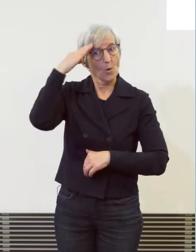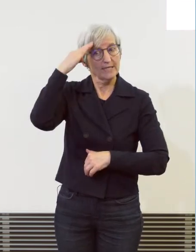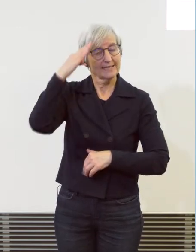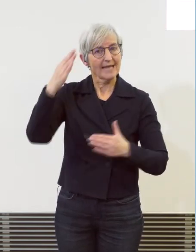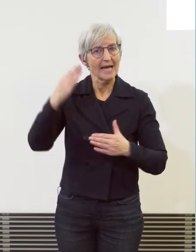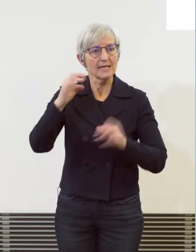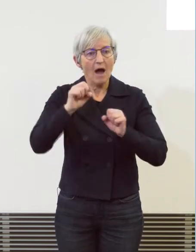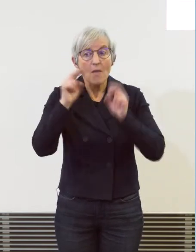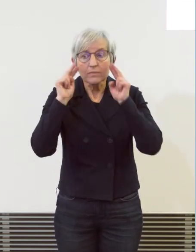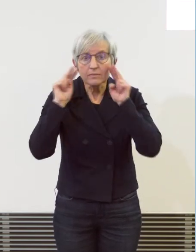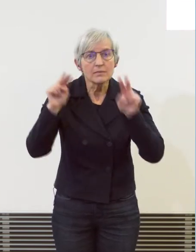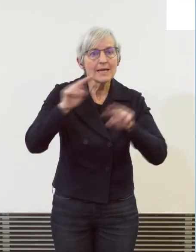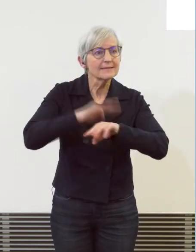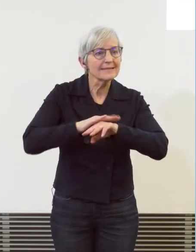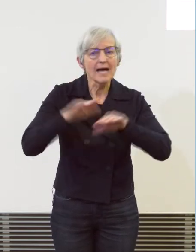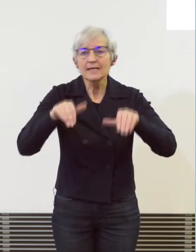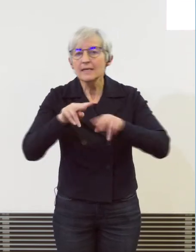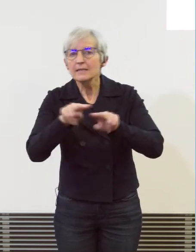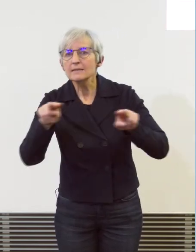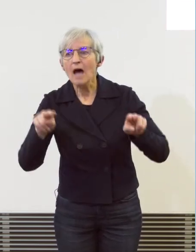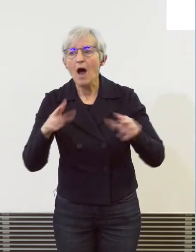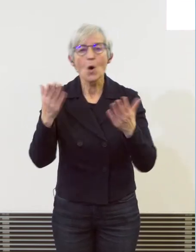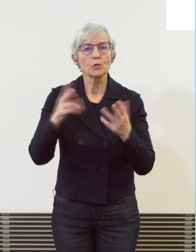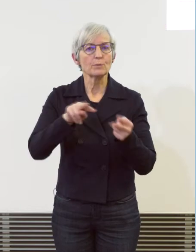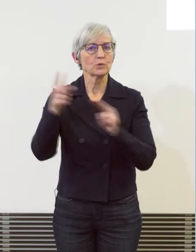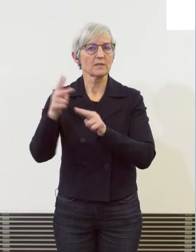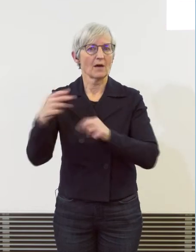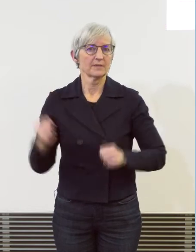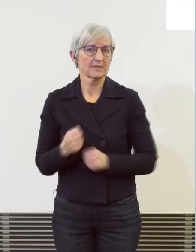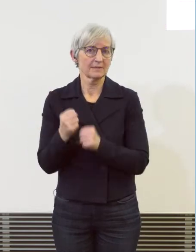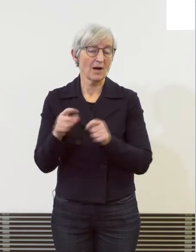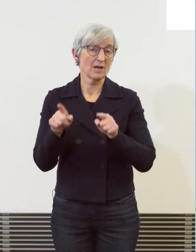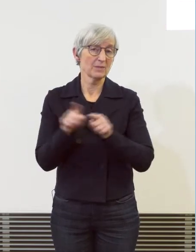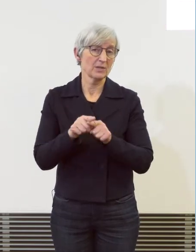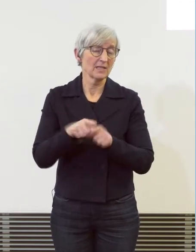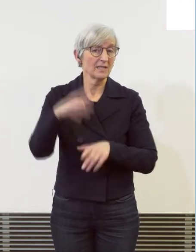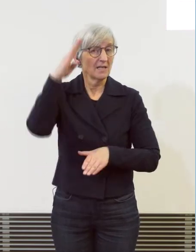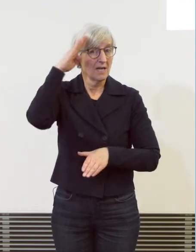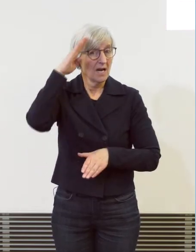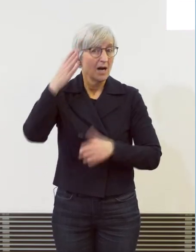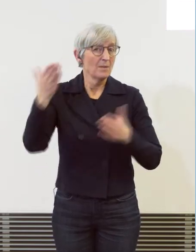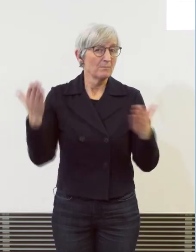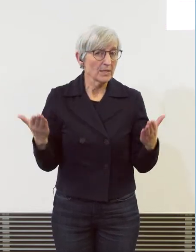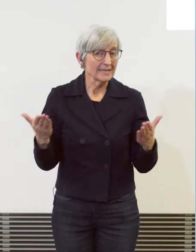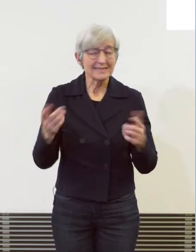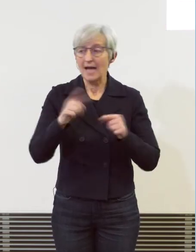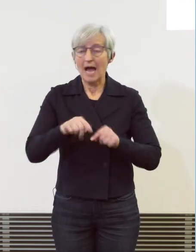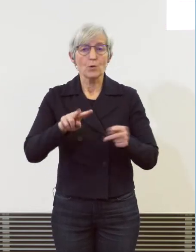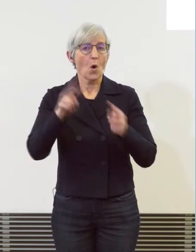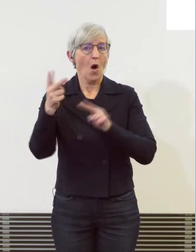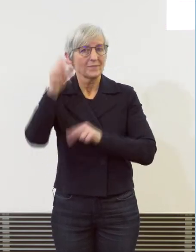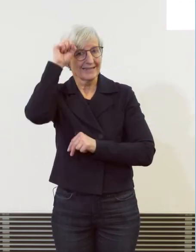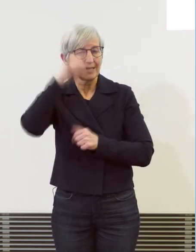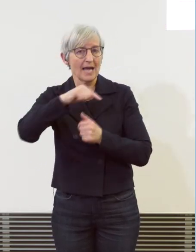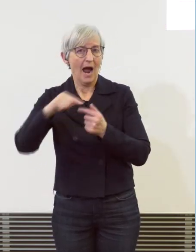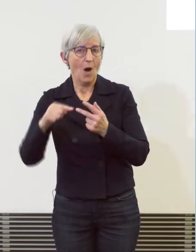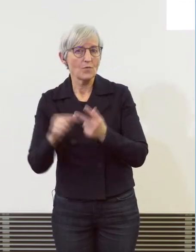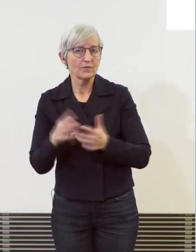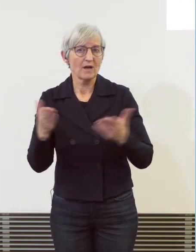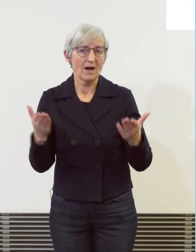Belastung und daraus folgenden Prioritätensetzung Schwankungen unterworfen sein. Gegen